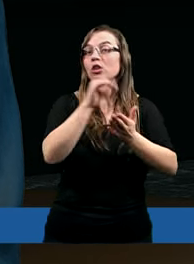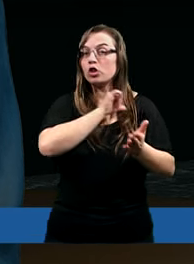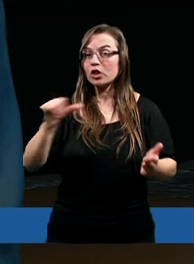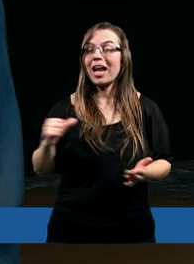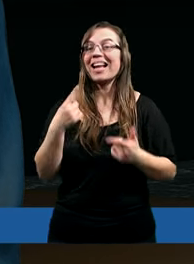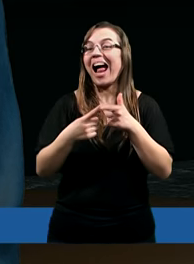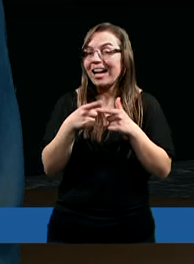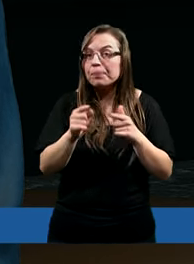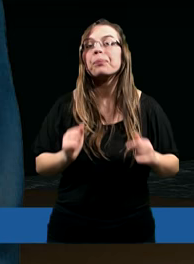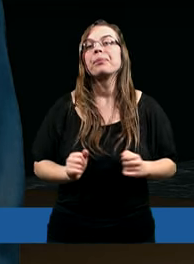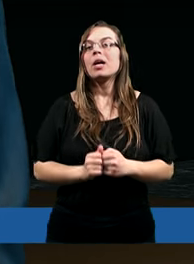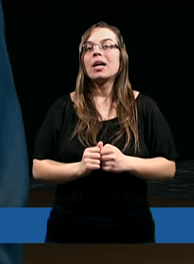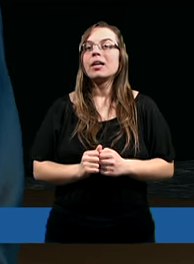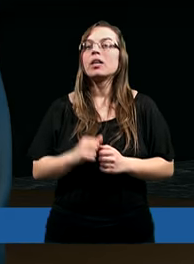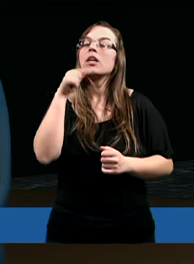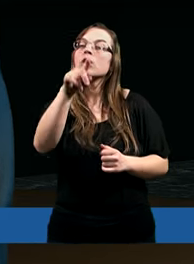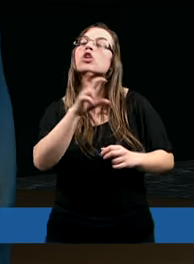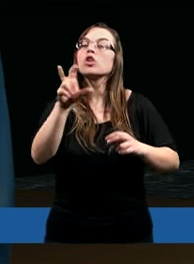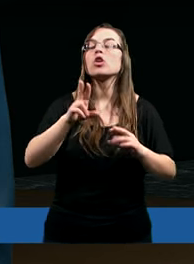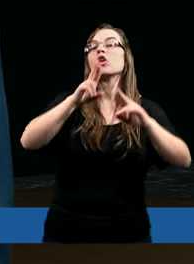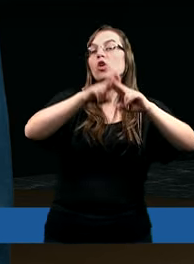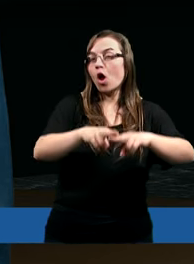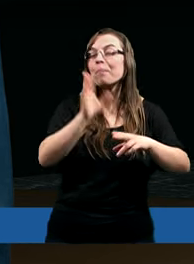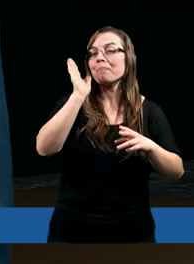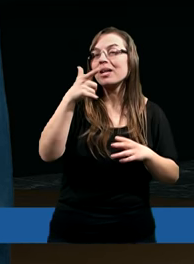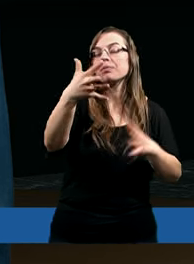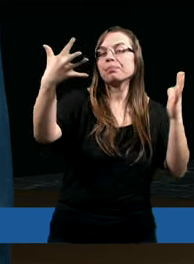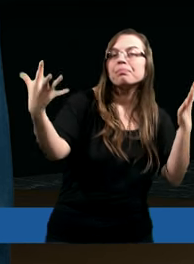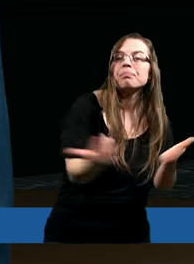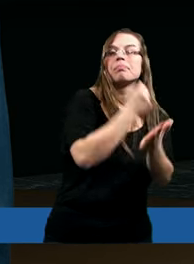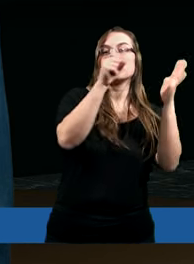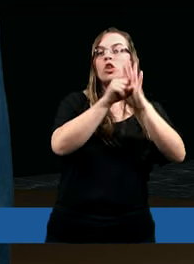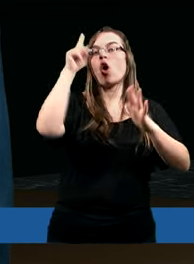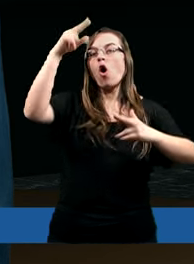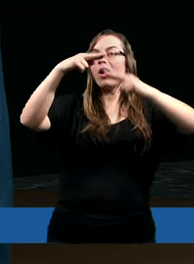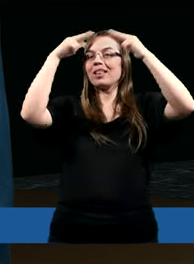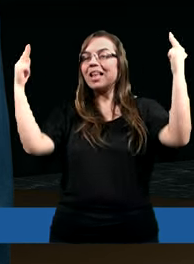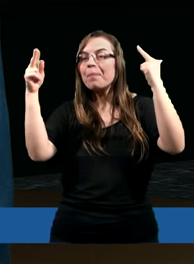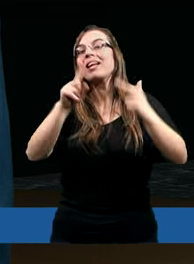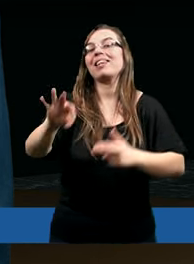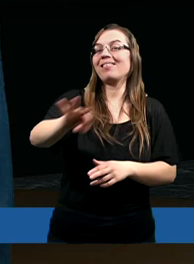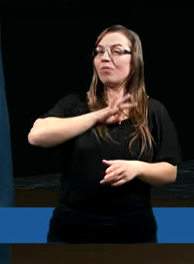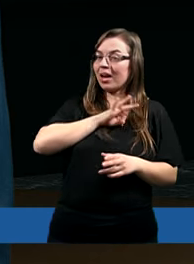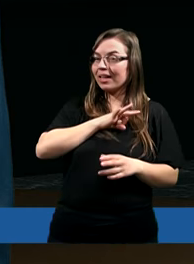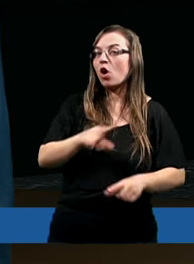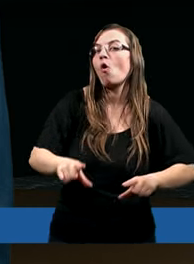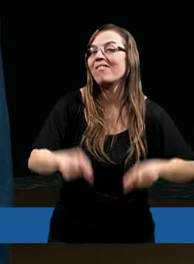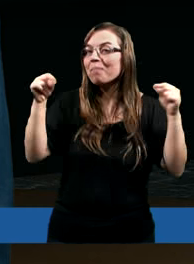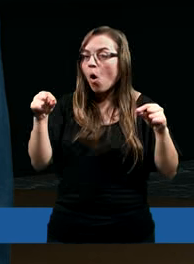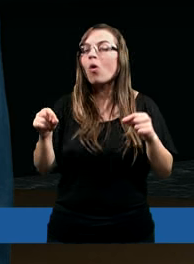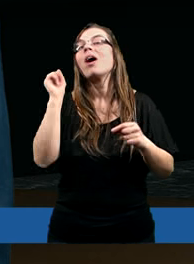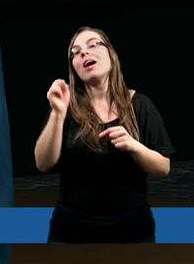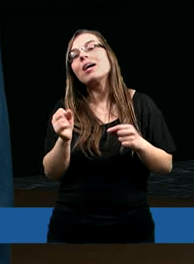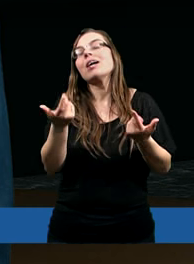dostają się ludzie do Królestwa Bożego z własnego wyboru? A